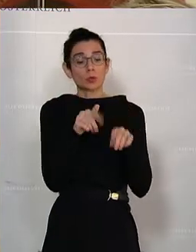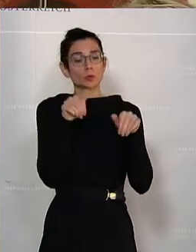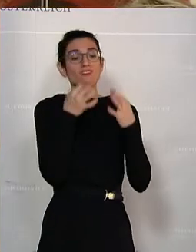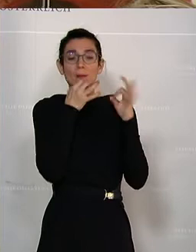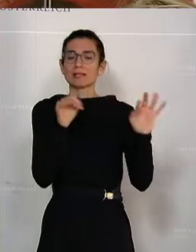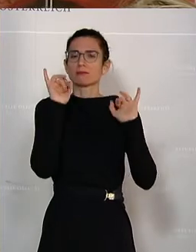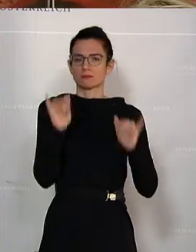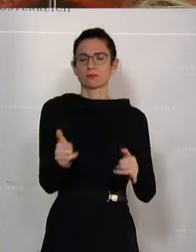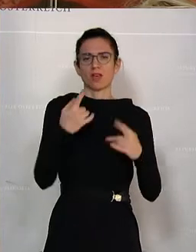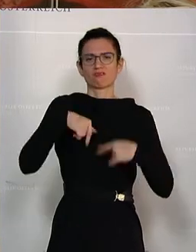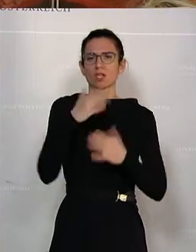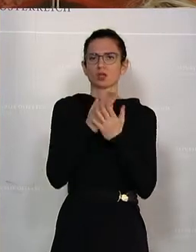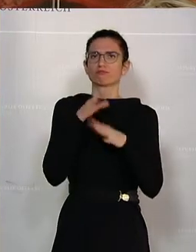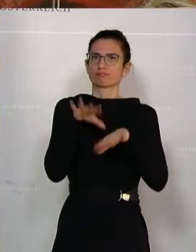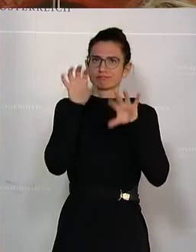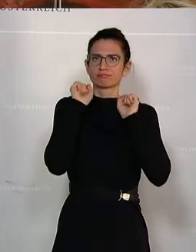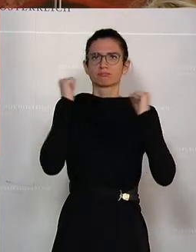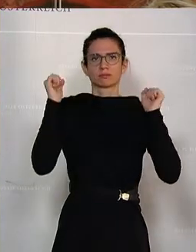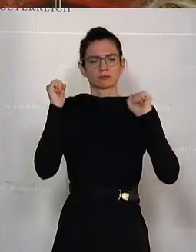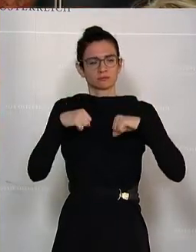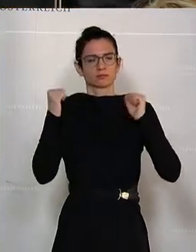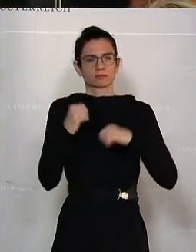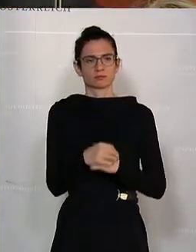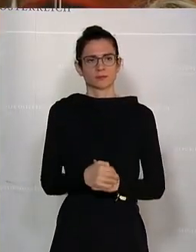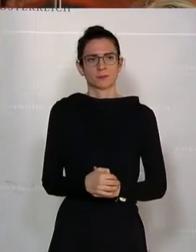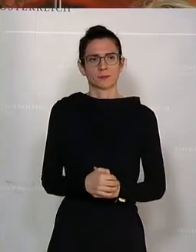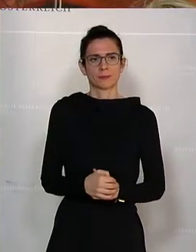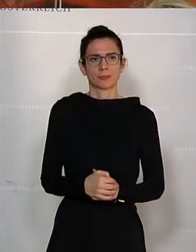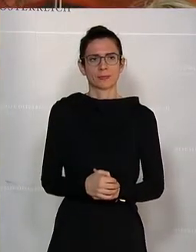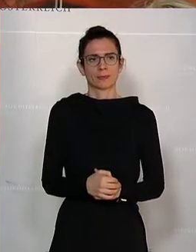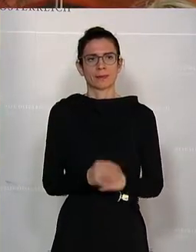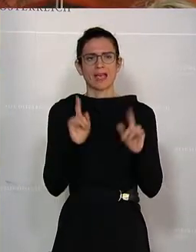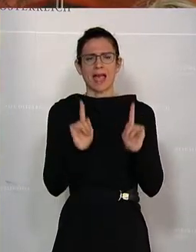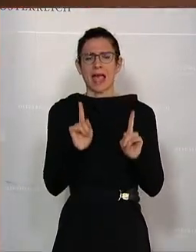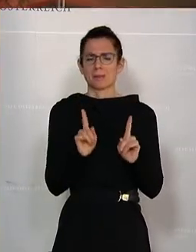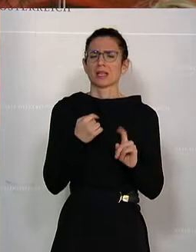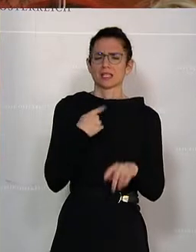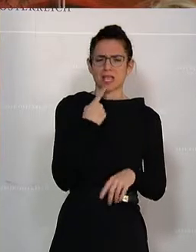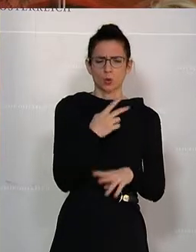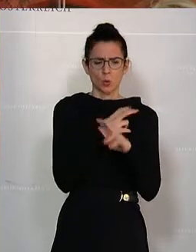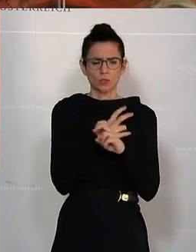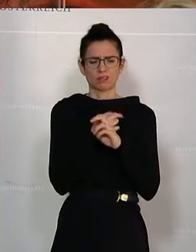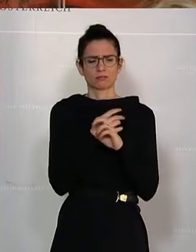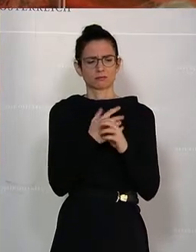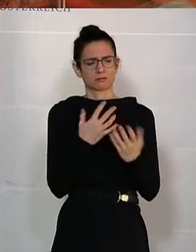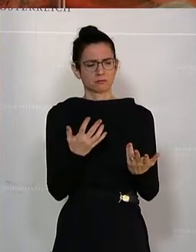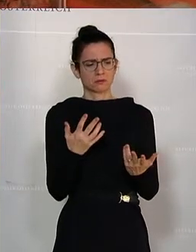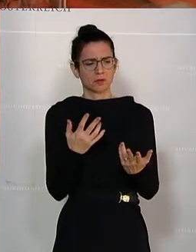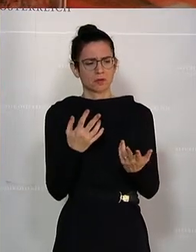das haben wir so erkannt. Das soll und muss so geschehen. Aber zu sagen, dass Österreich hier quasi